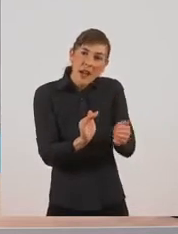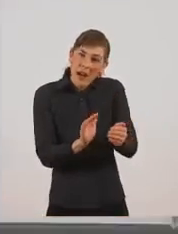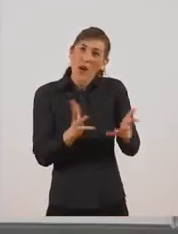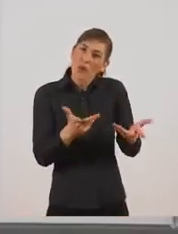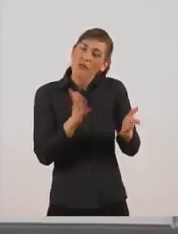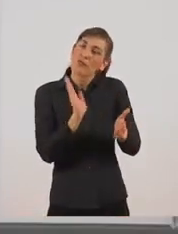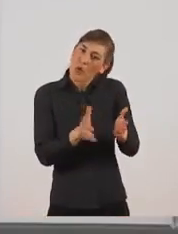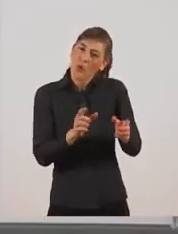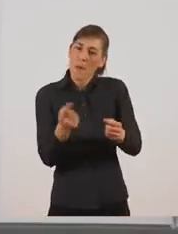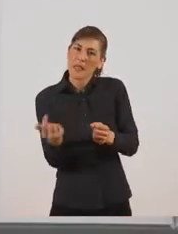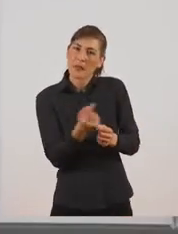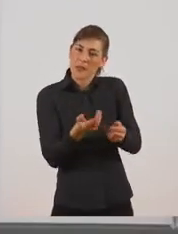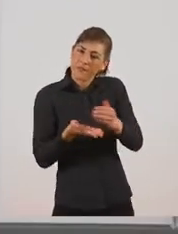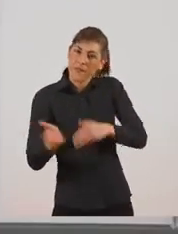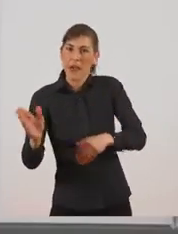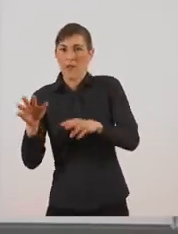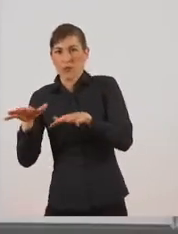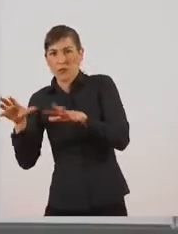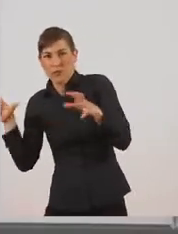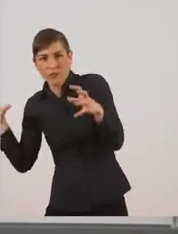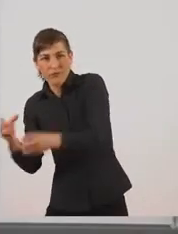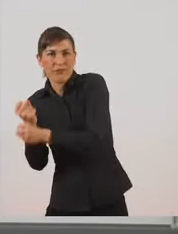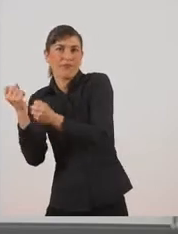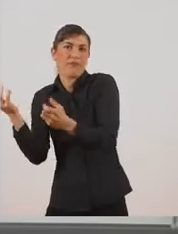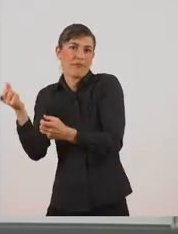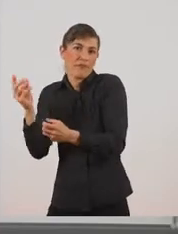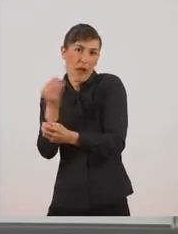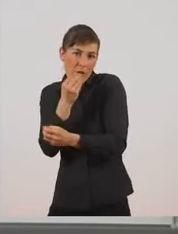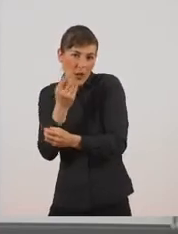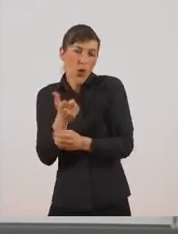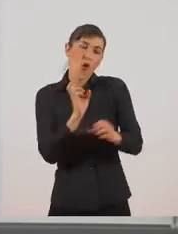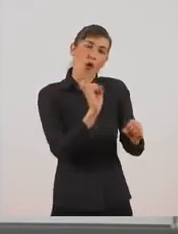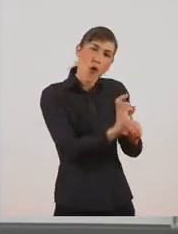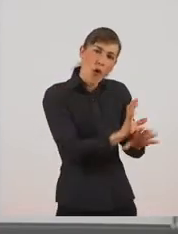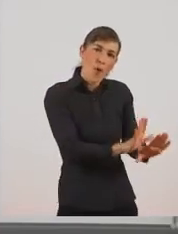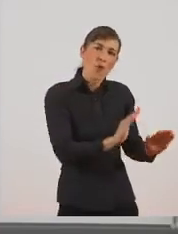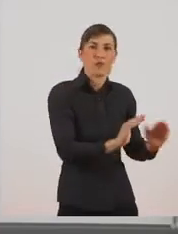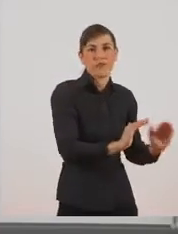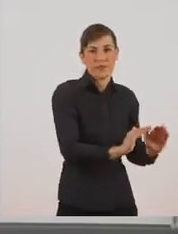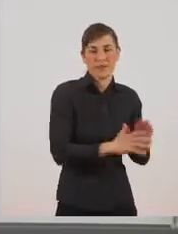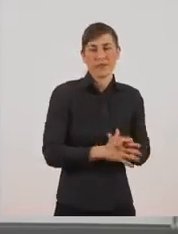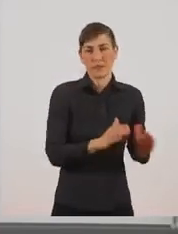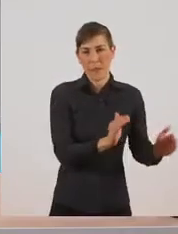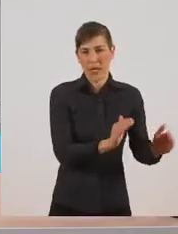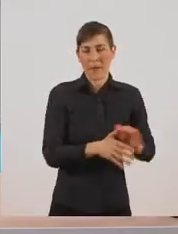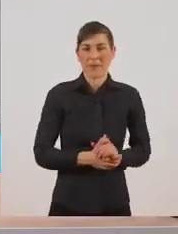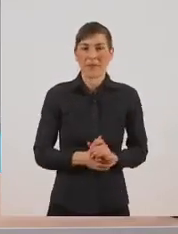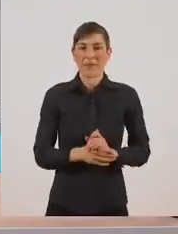Και τέλος, ο λύκος μοιάζει με το σκύλο και το τσακάλι, όμως δεν είναι φιλικός προς τον άνθρωπο.